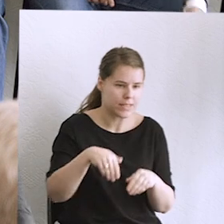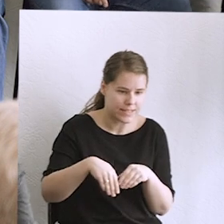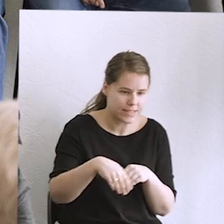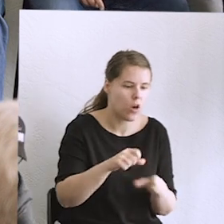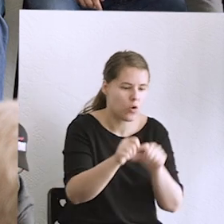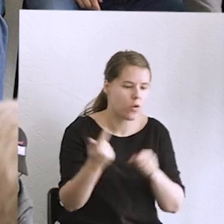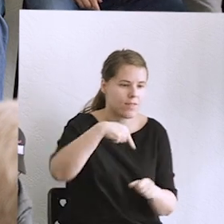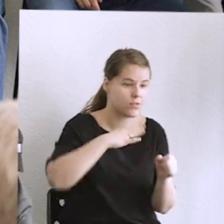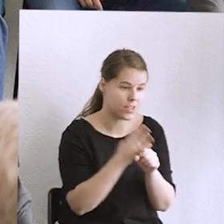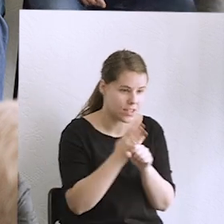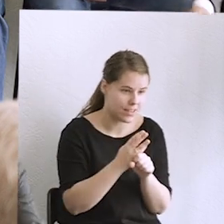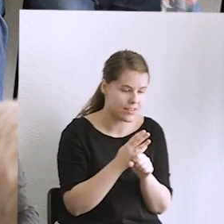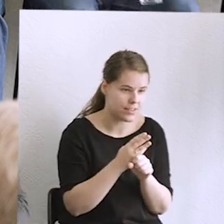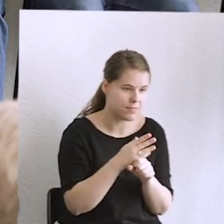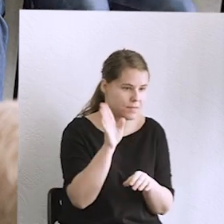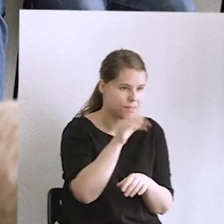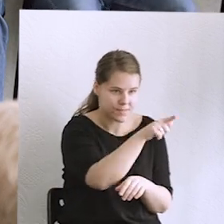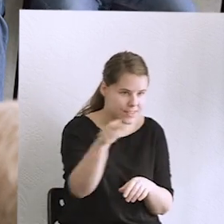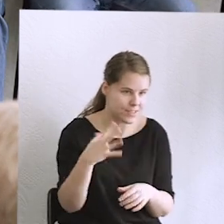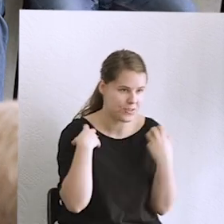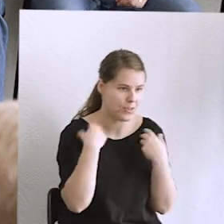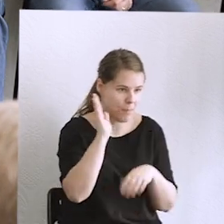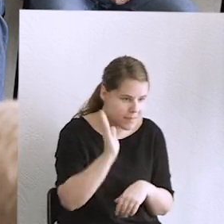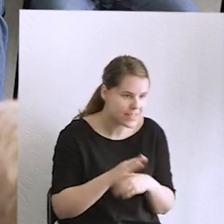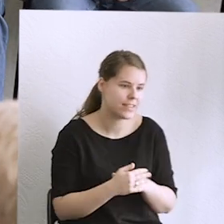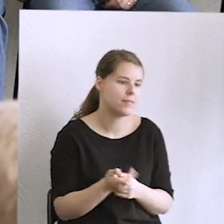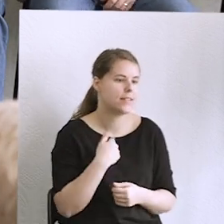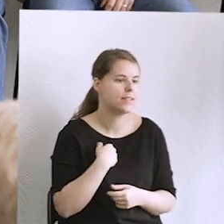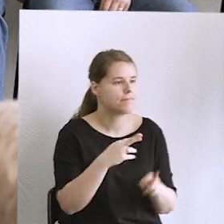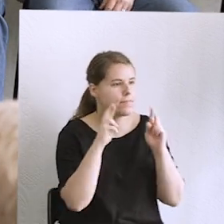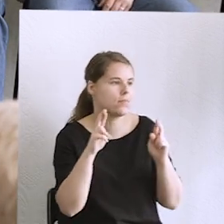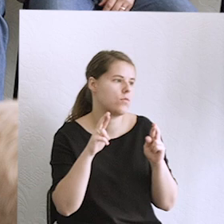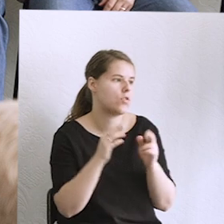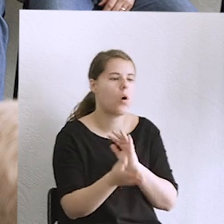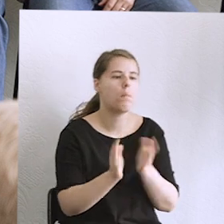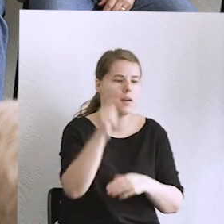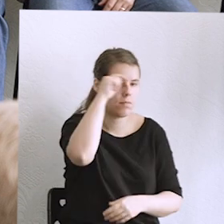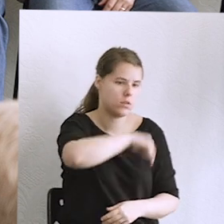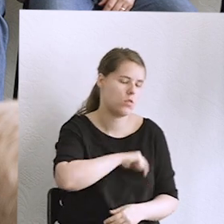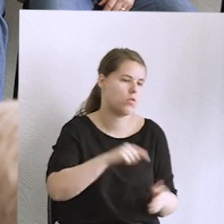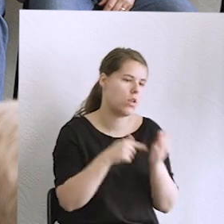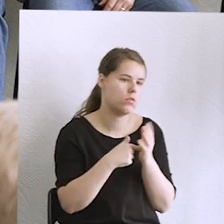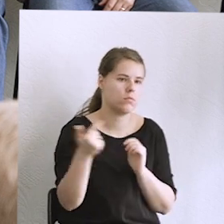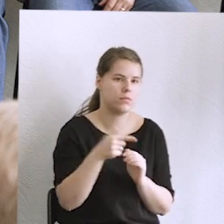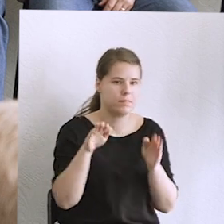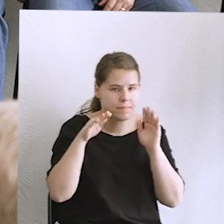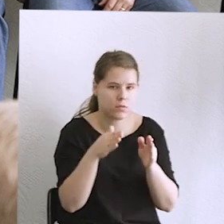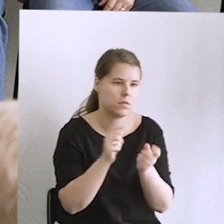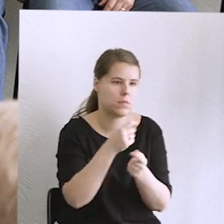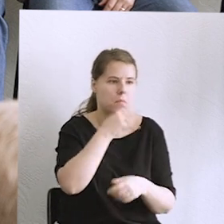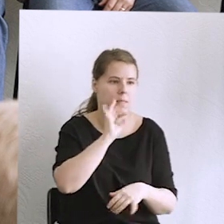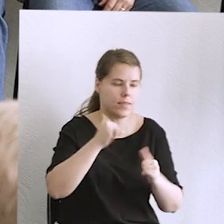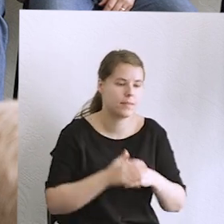zmienić edukację i zwłaszcza opiekę psychologiczną, tak w skrócie. Bardzo dziękuję za ten głos.